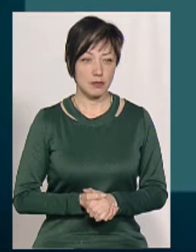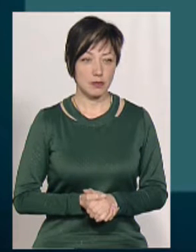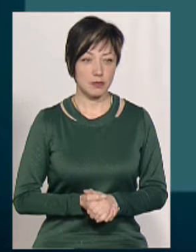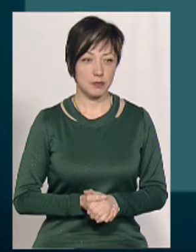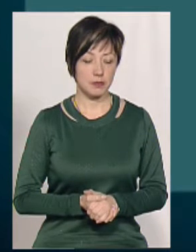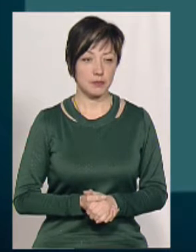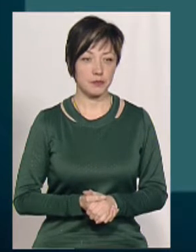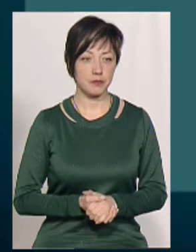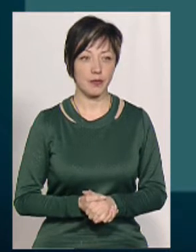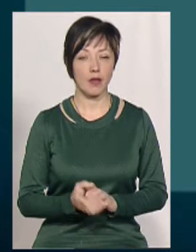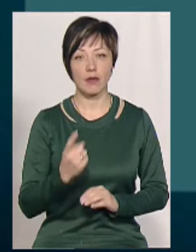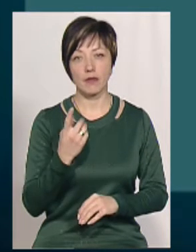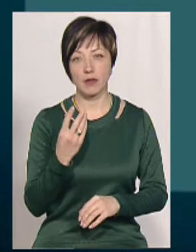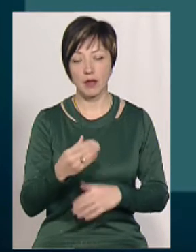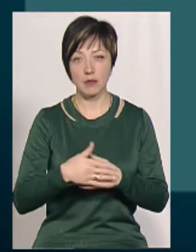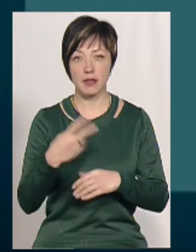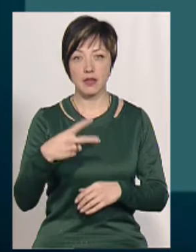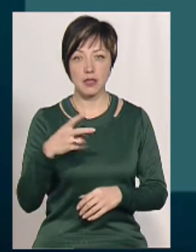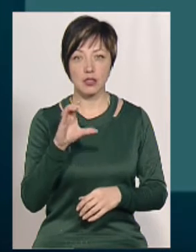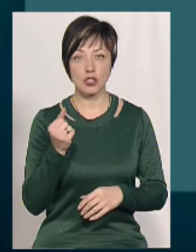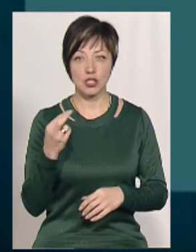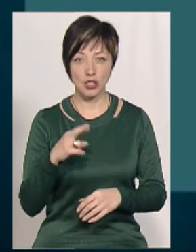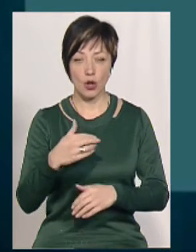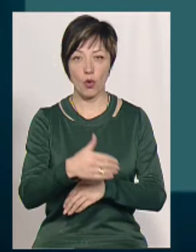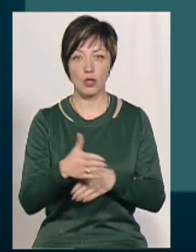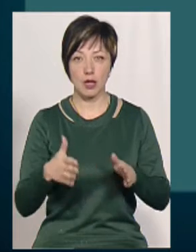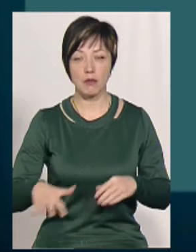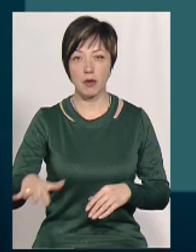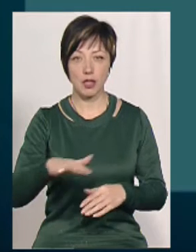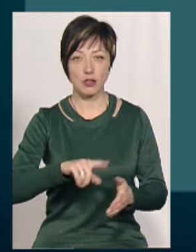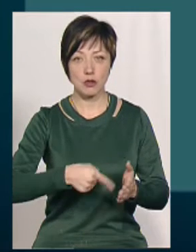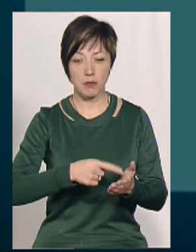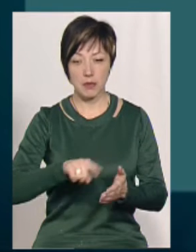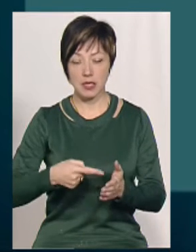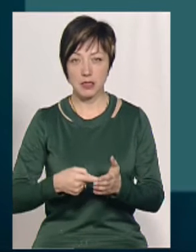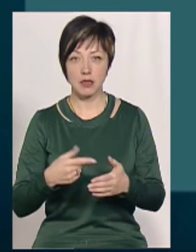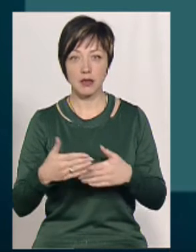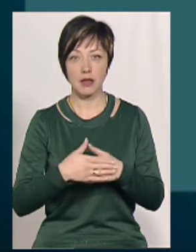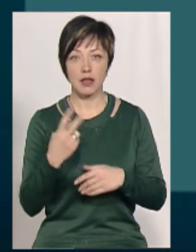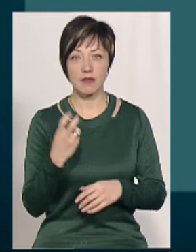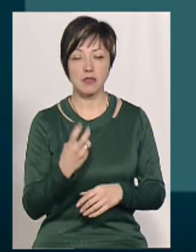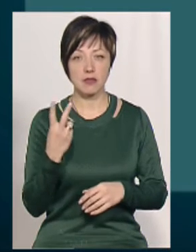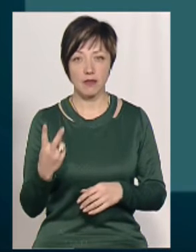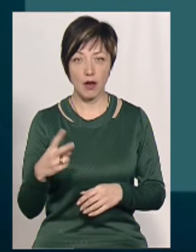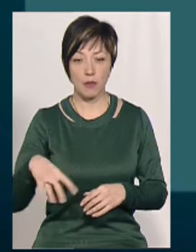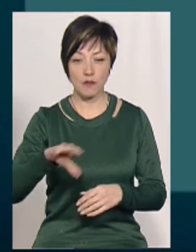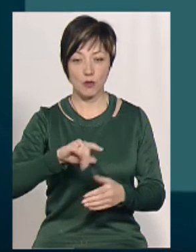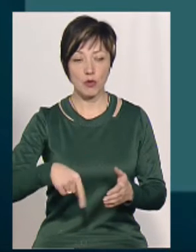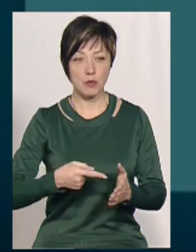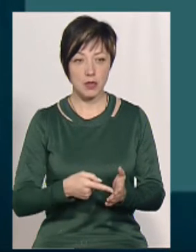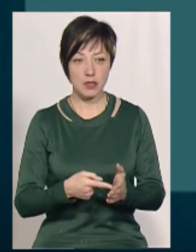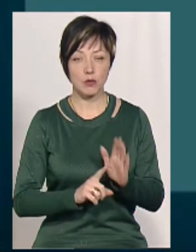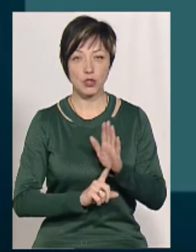Десь близько 20-го числа січня контейнерні майданчики міста, а їх 202 по всьому місту,